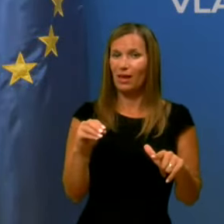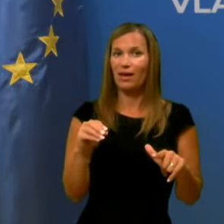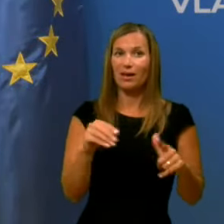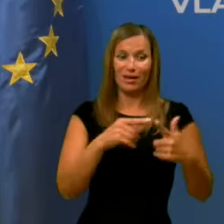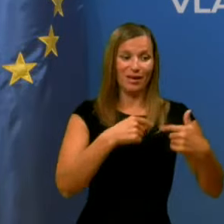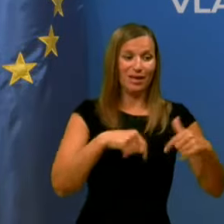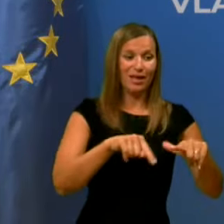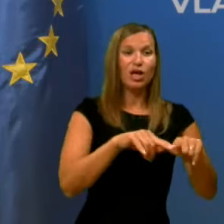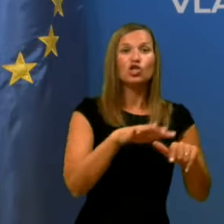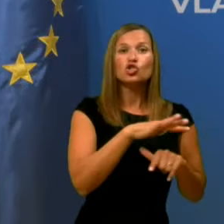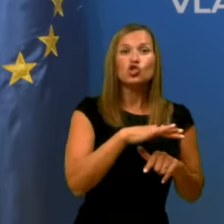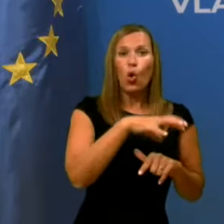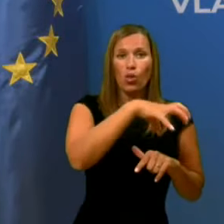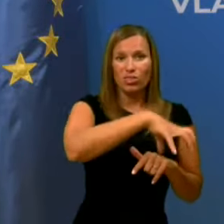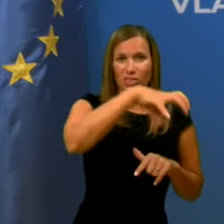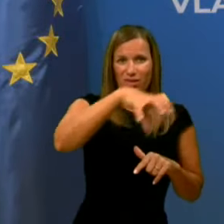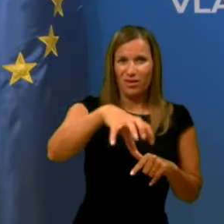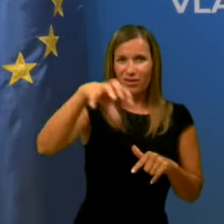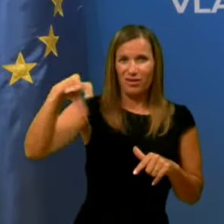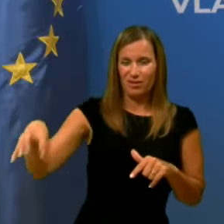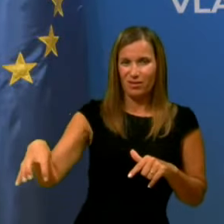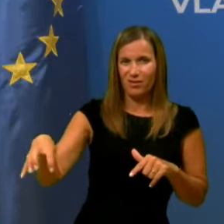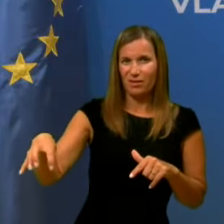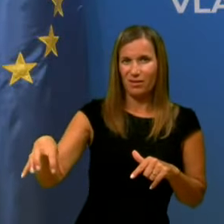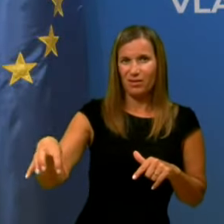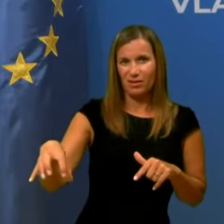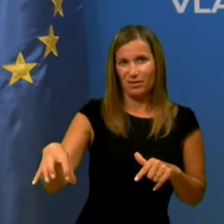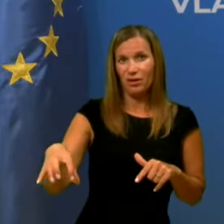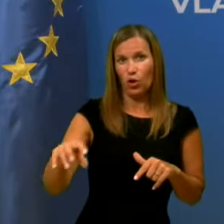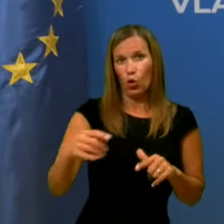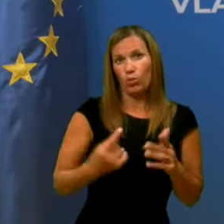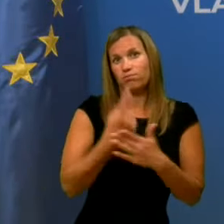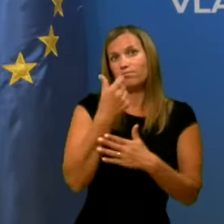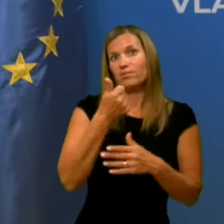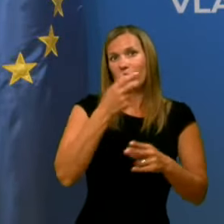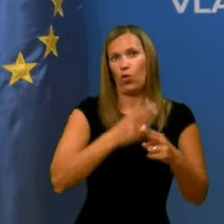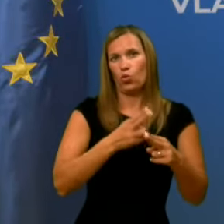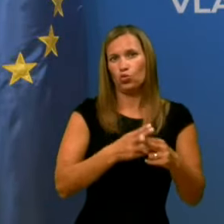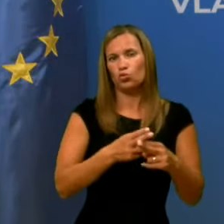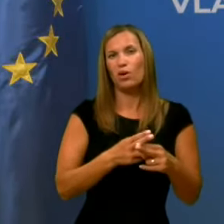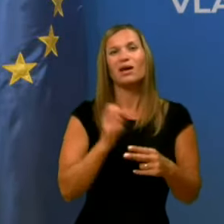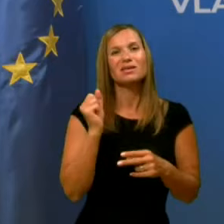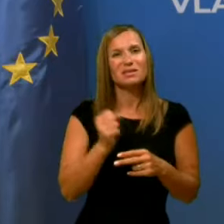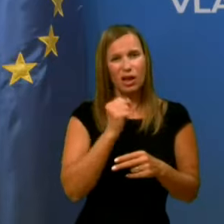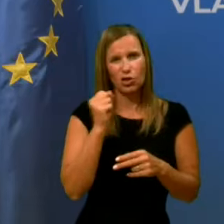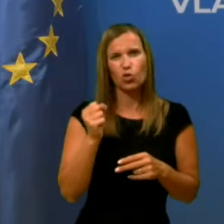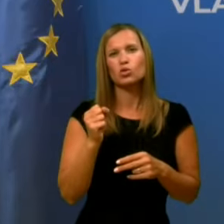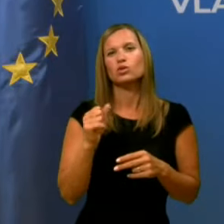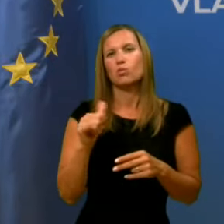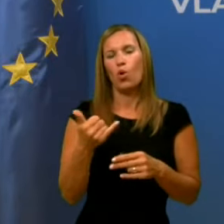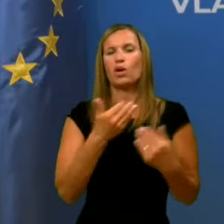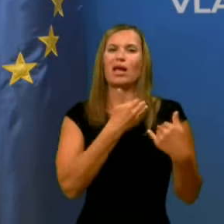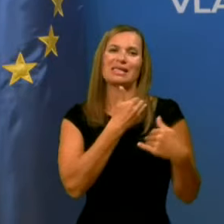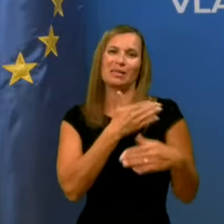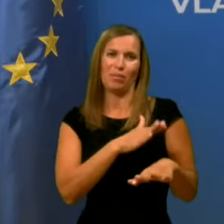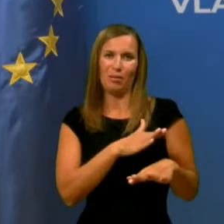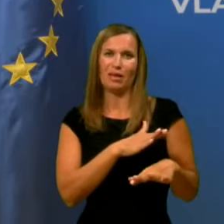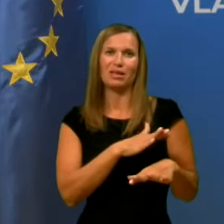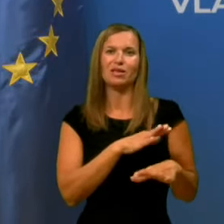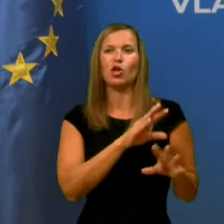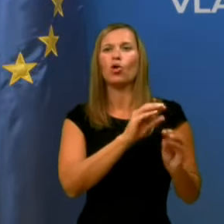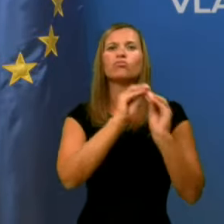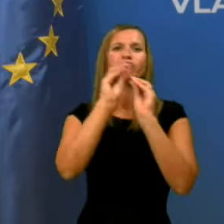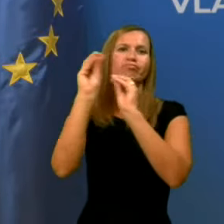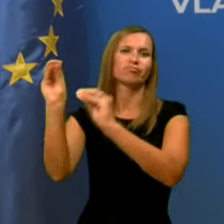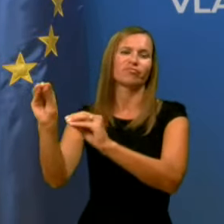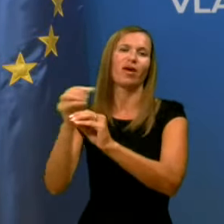ko pride do prve okužbe, zato smo šli v razbremenitev in določili nekaj bolnišnic, da omaknemo število, za določeno